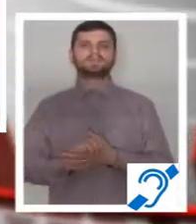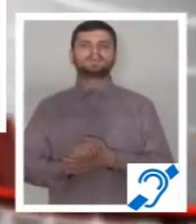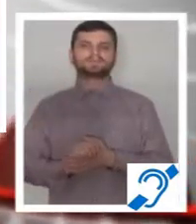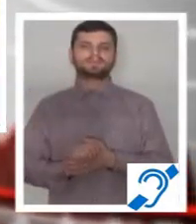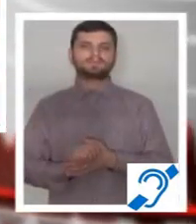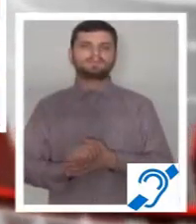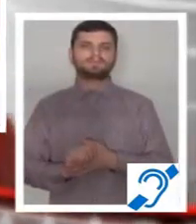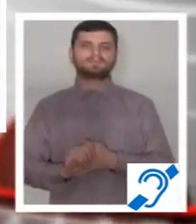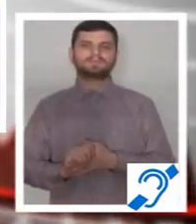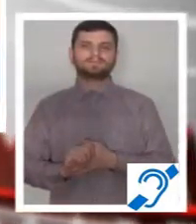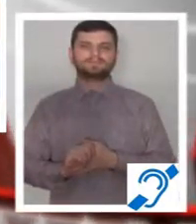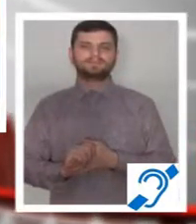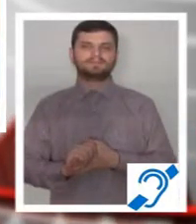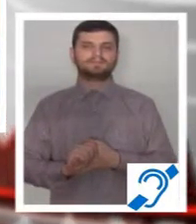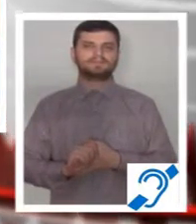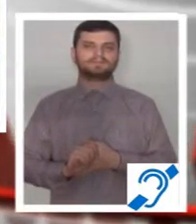Absolut TV.